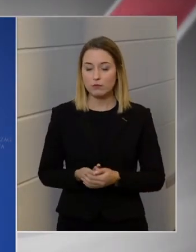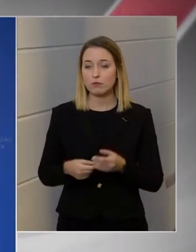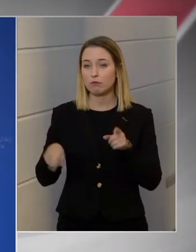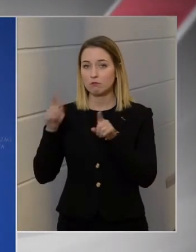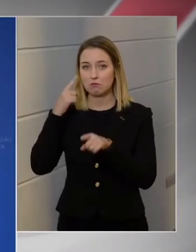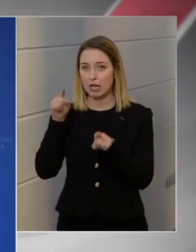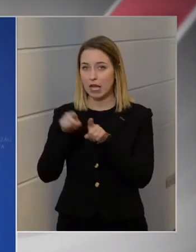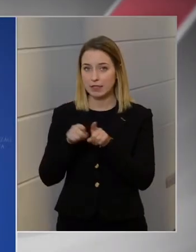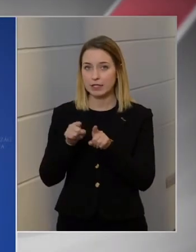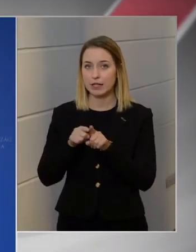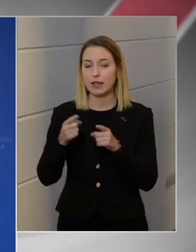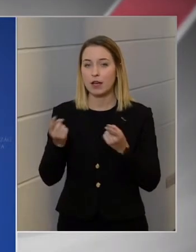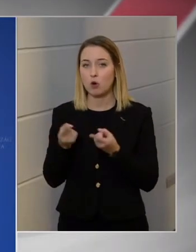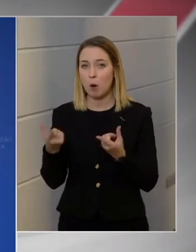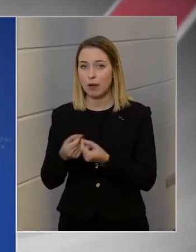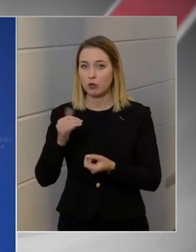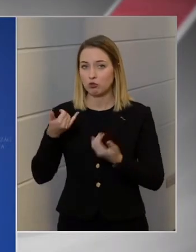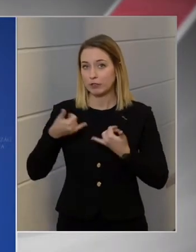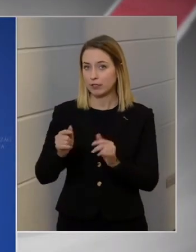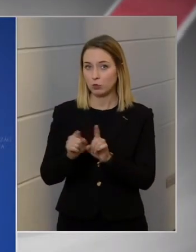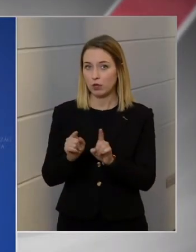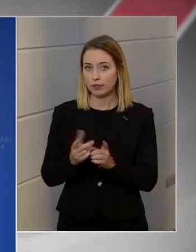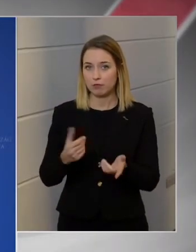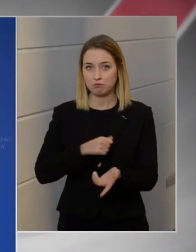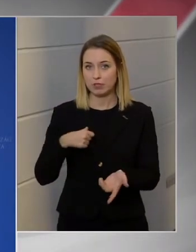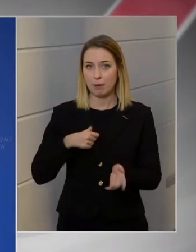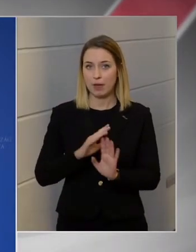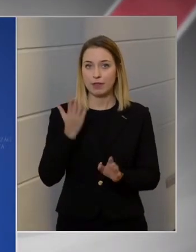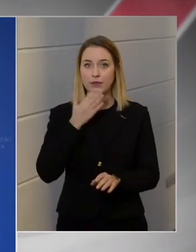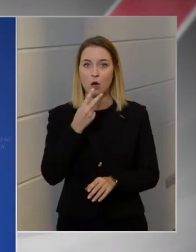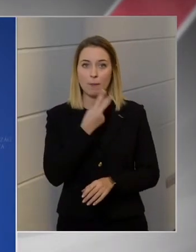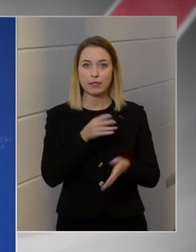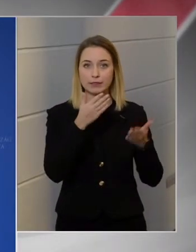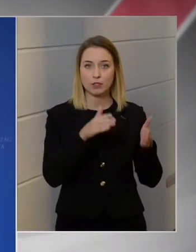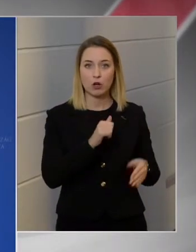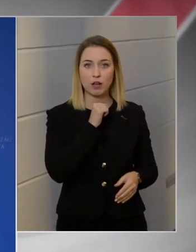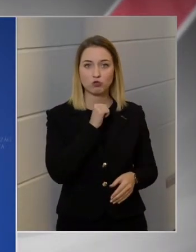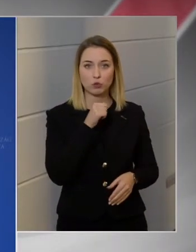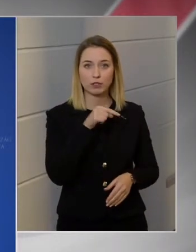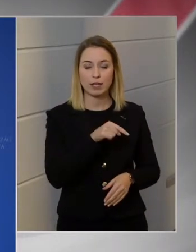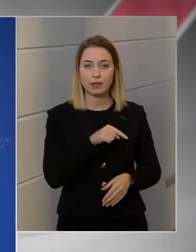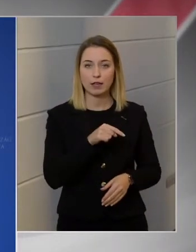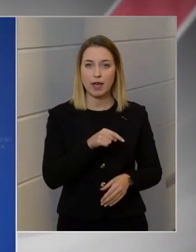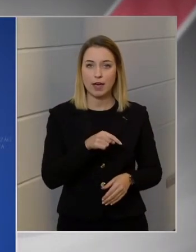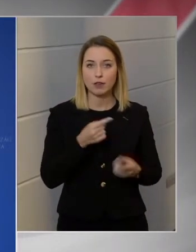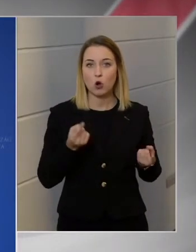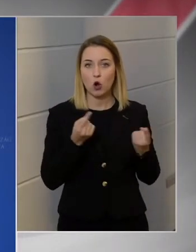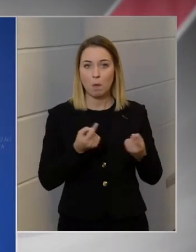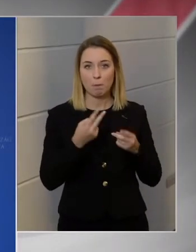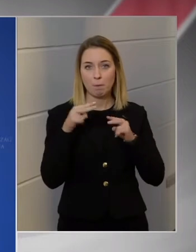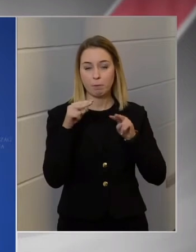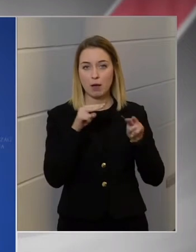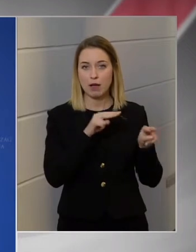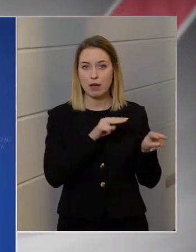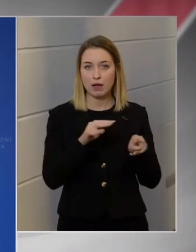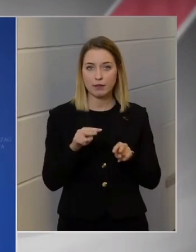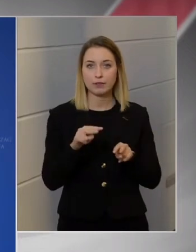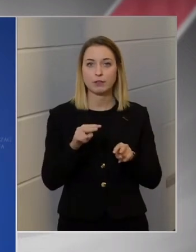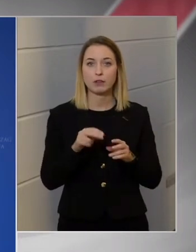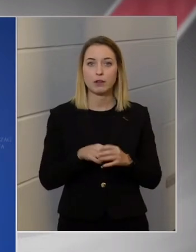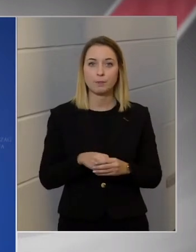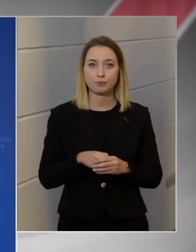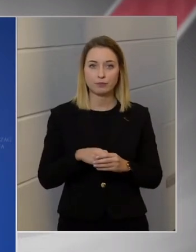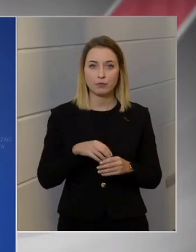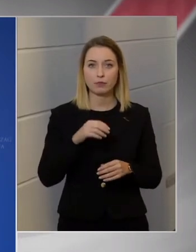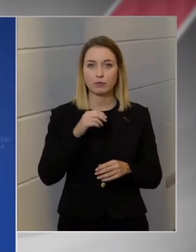kampányal, és indítottak egy ilyet. Nem olyan egyedi ez. Ha megnézik mondjuk Karácsony Gergelynek a kampányát, akkor a párbeszéd